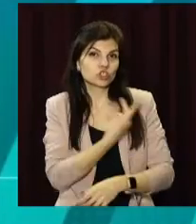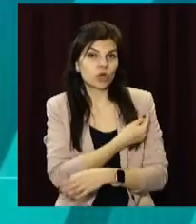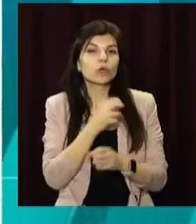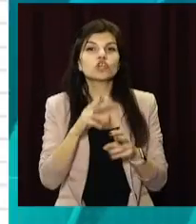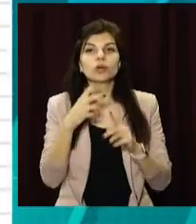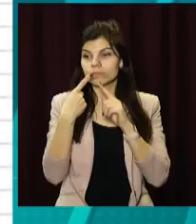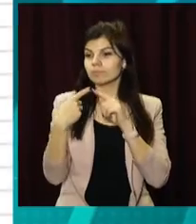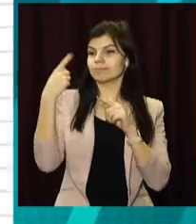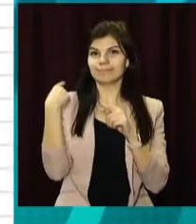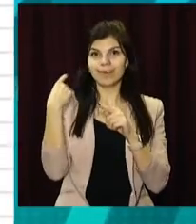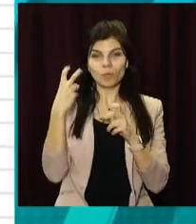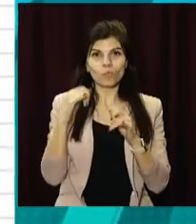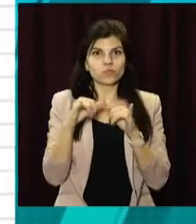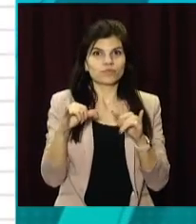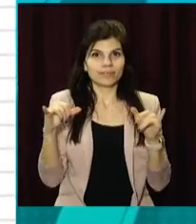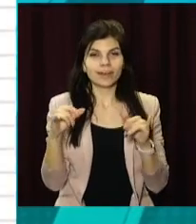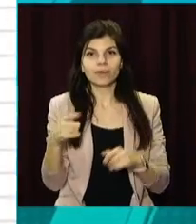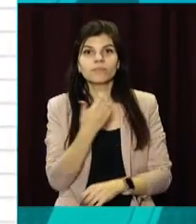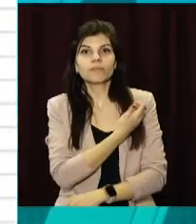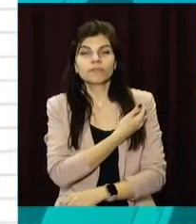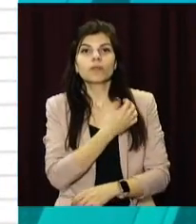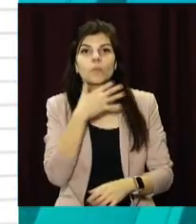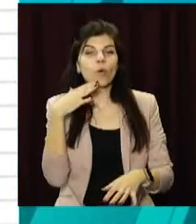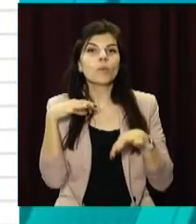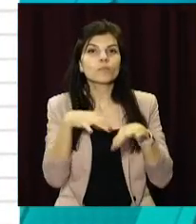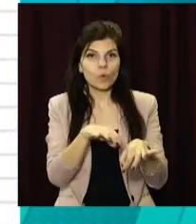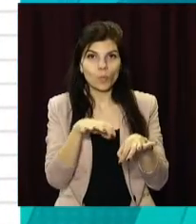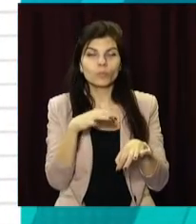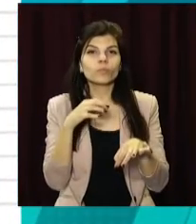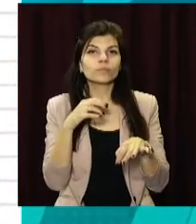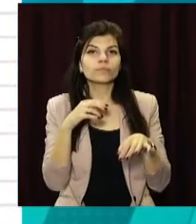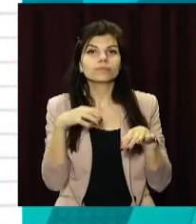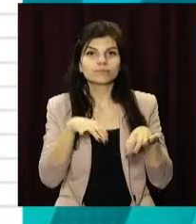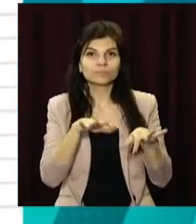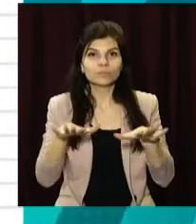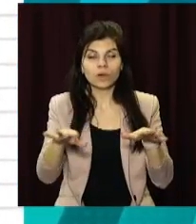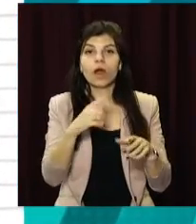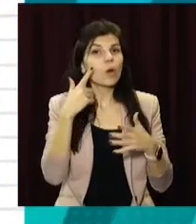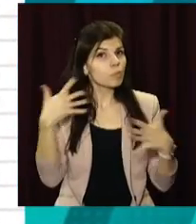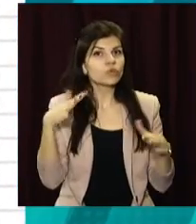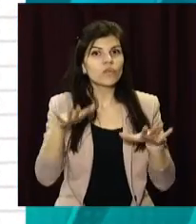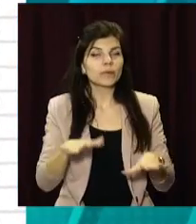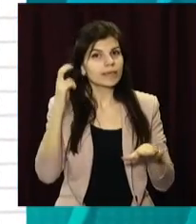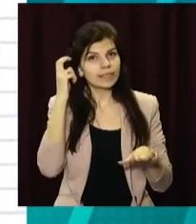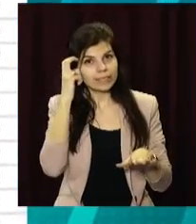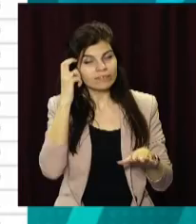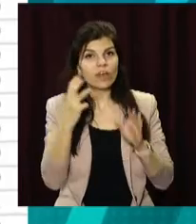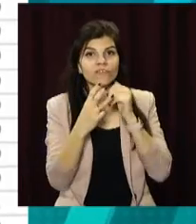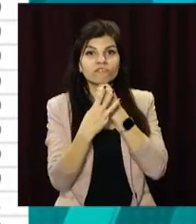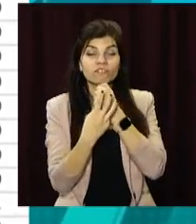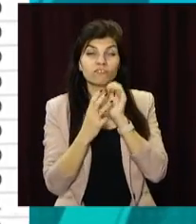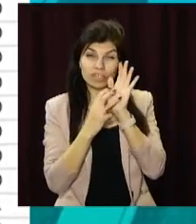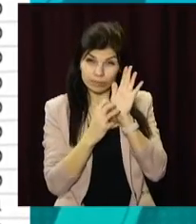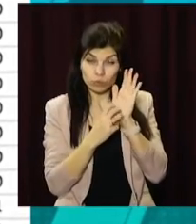Імунізацію проводили 210 мобільних бригад. Найбільше українців вакцинували у столиці – 890 людей. А за весь